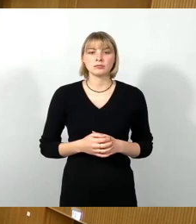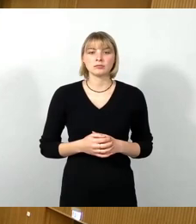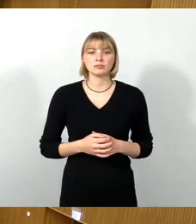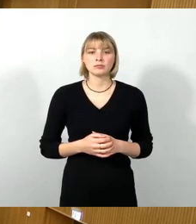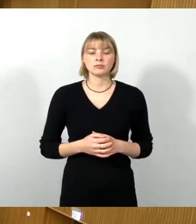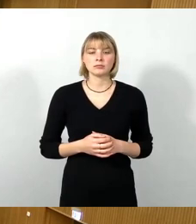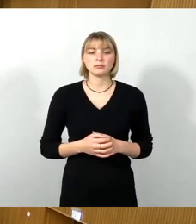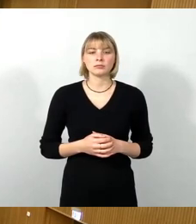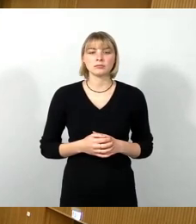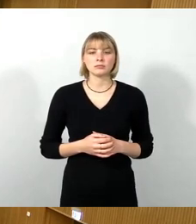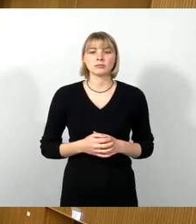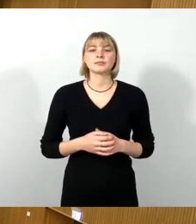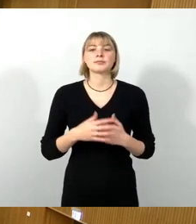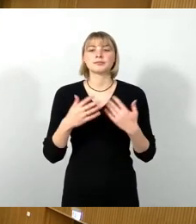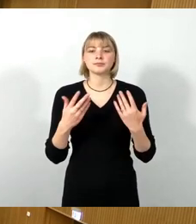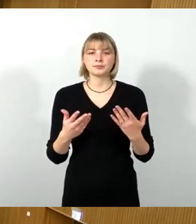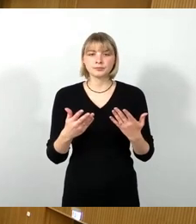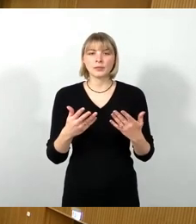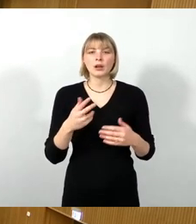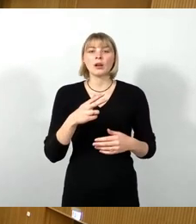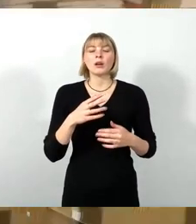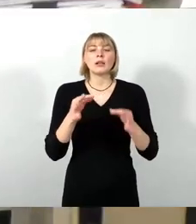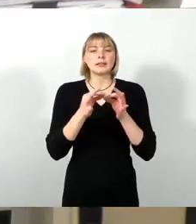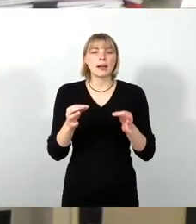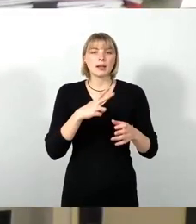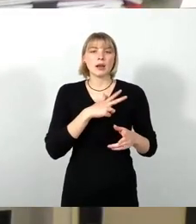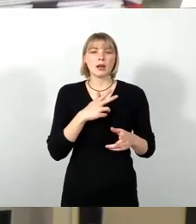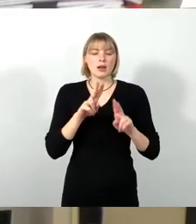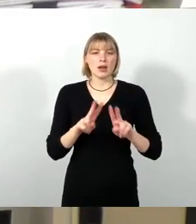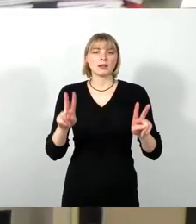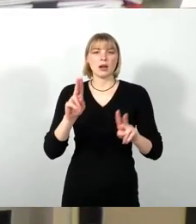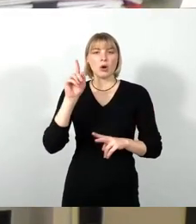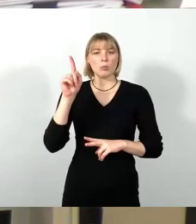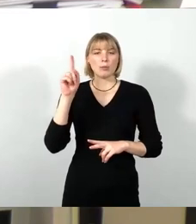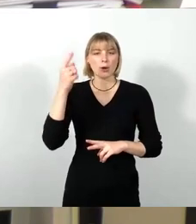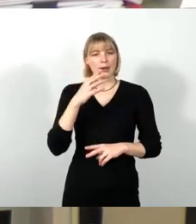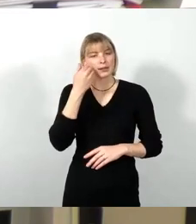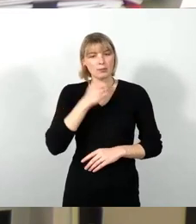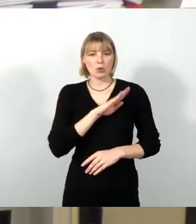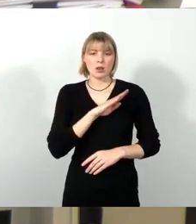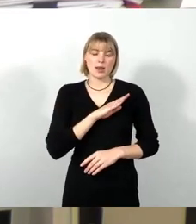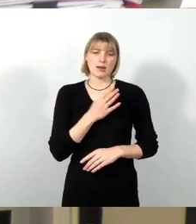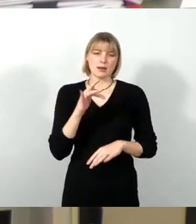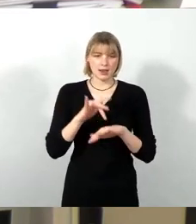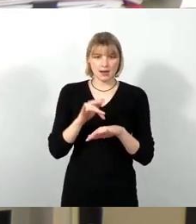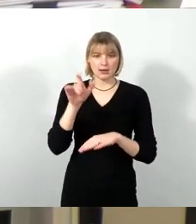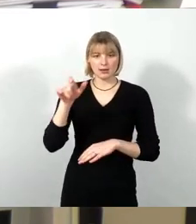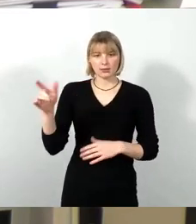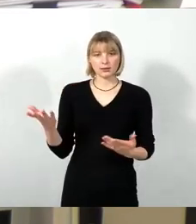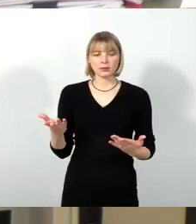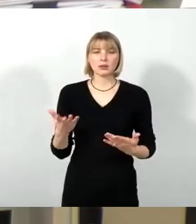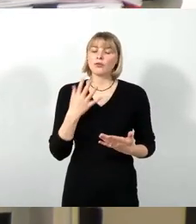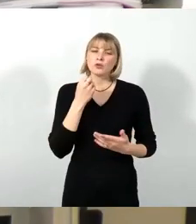1, 2, ja. Sehr geehrter Herr Oberbürgermeister, liebe Kollegen und Kollegen. Wir wollten eigentlich nicht viel sagen zu dem Thema, aber